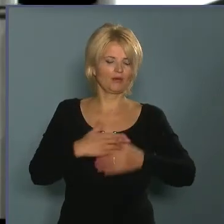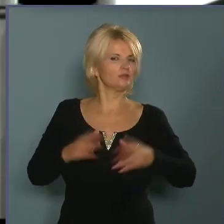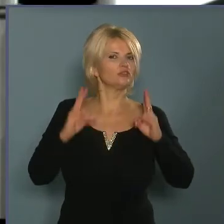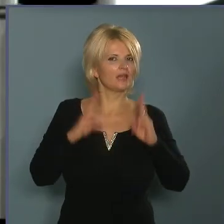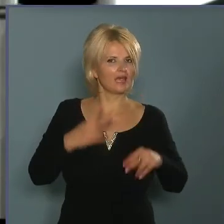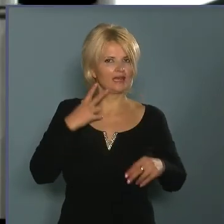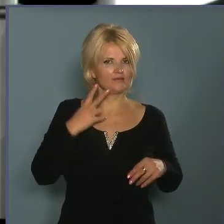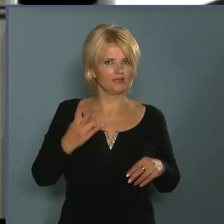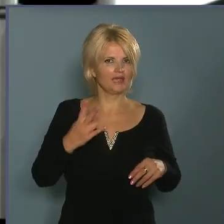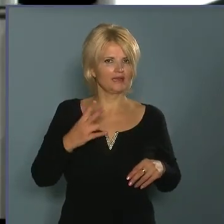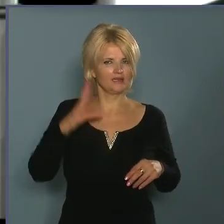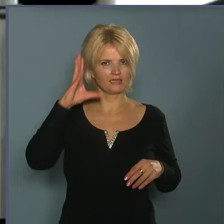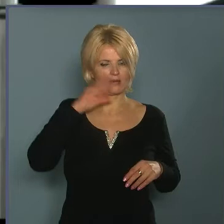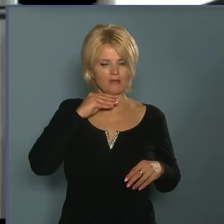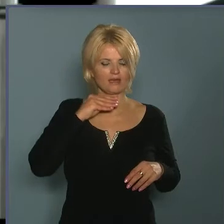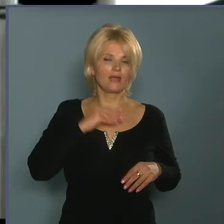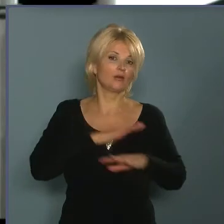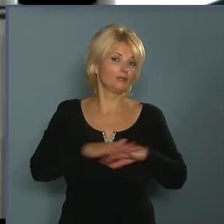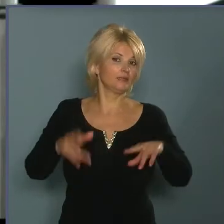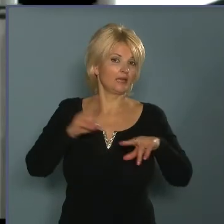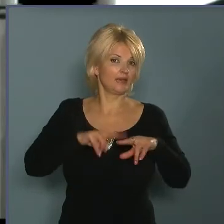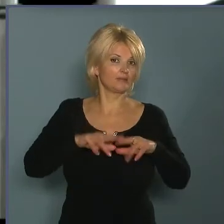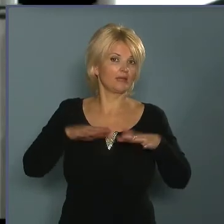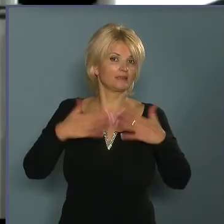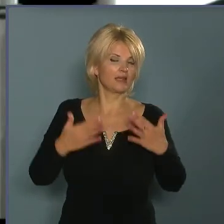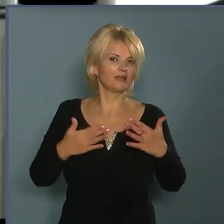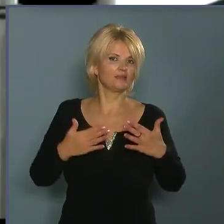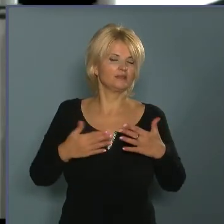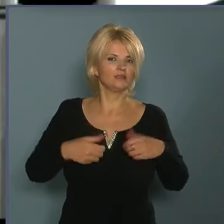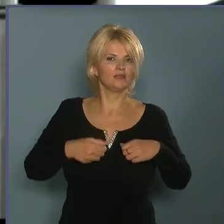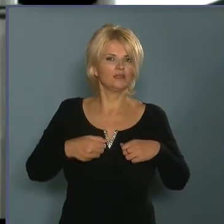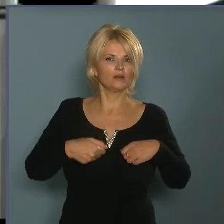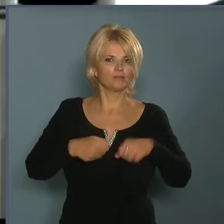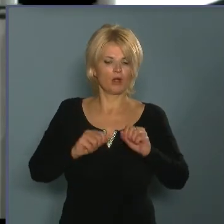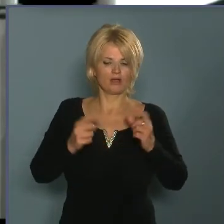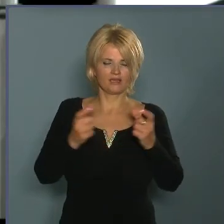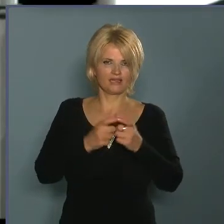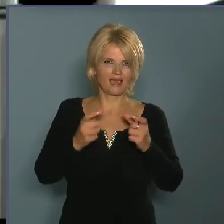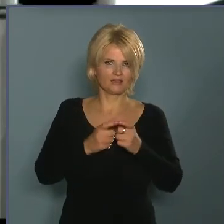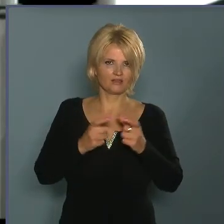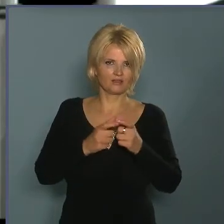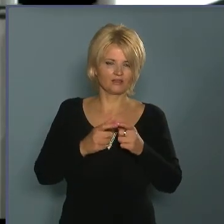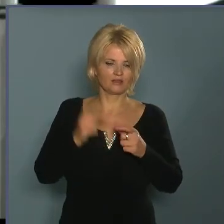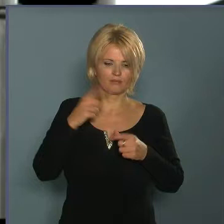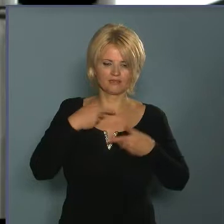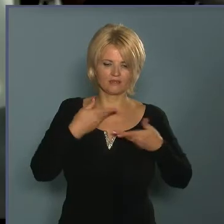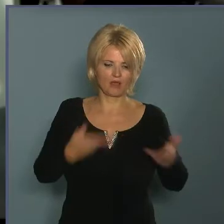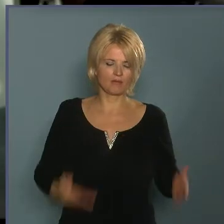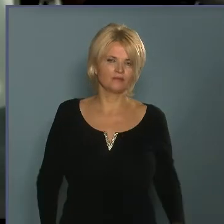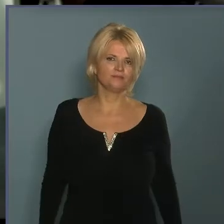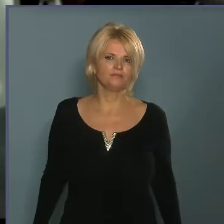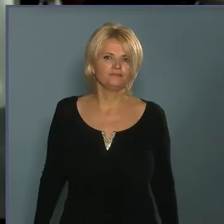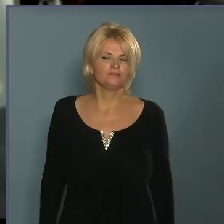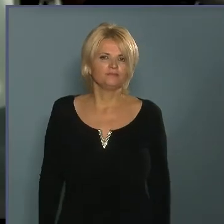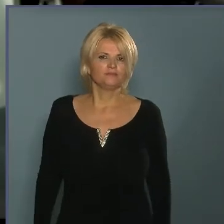odafigyelni az embernek arra, hogy minden rendben van-e azokkal a banki egyekkel, amiket kap valahonnan. Így van, így